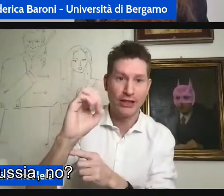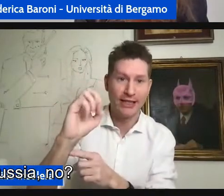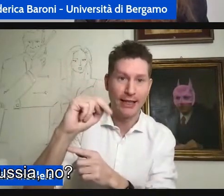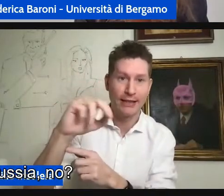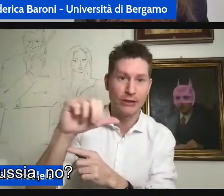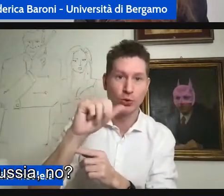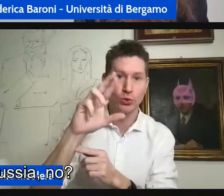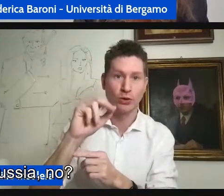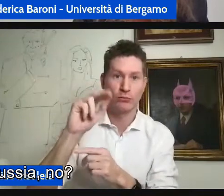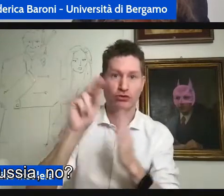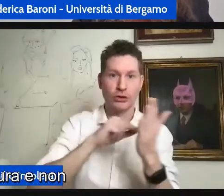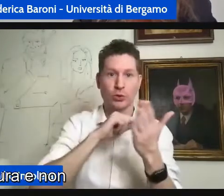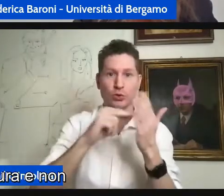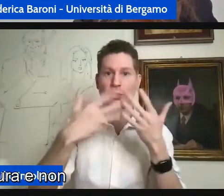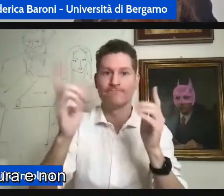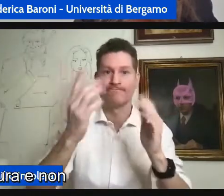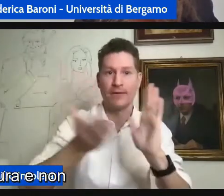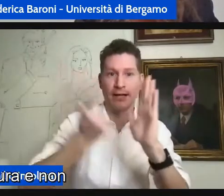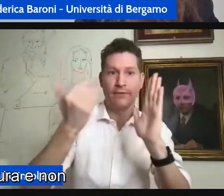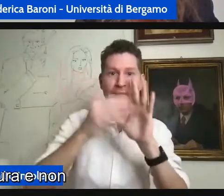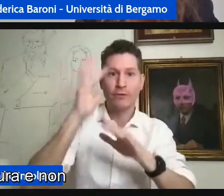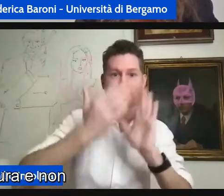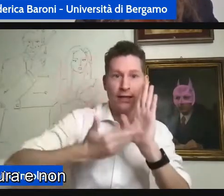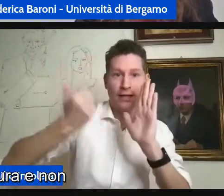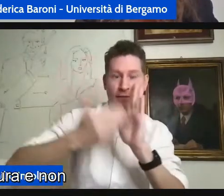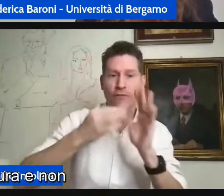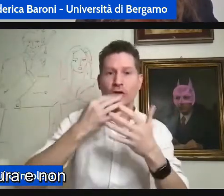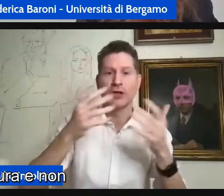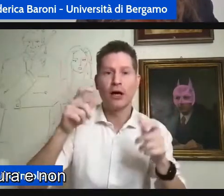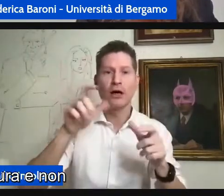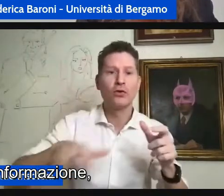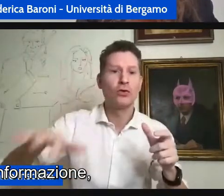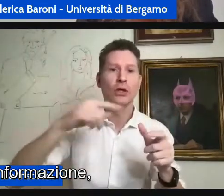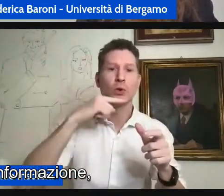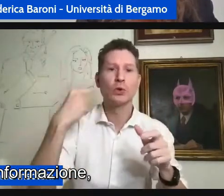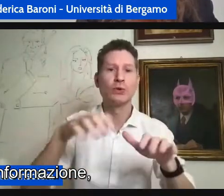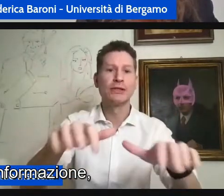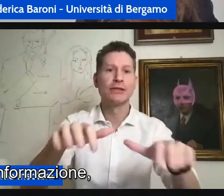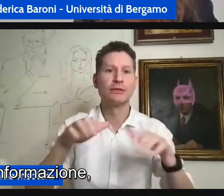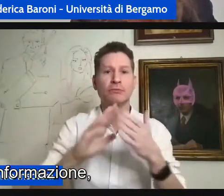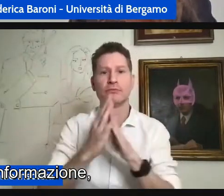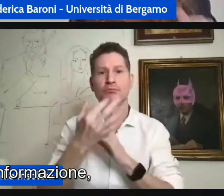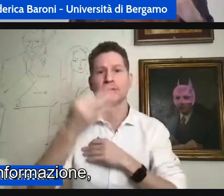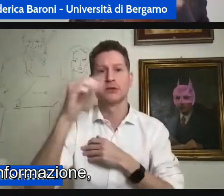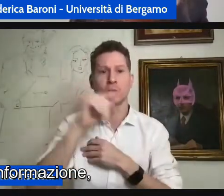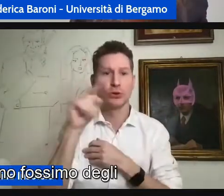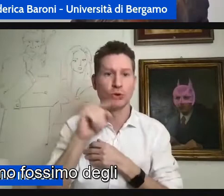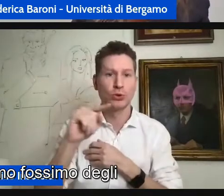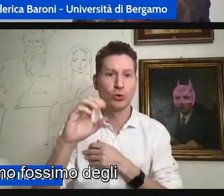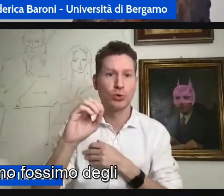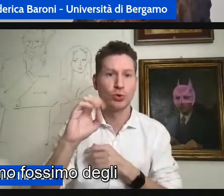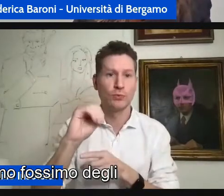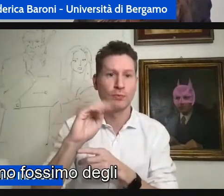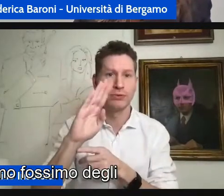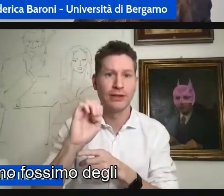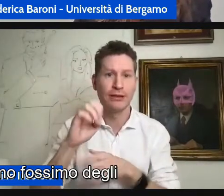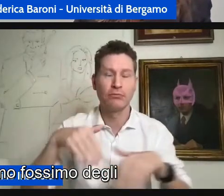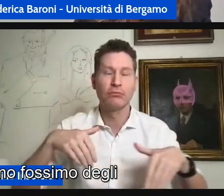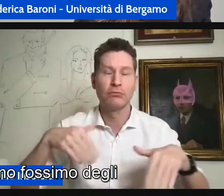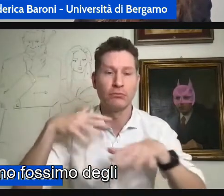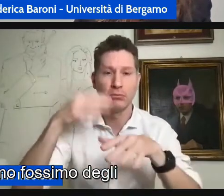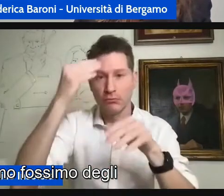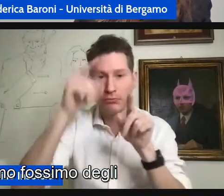un po' come in Russia che c'è una censura e non vengono date tante informazioni è un po' come se